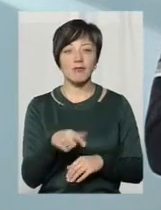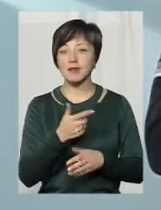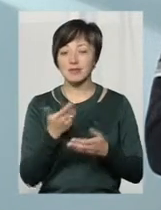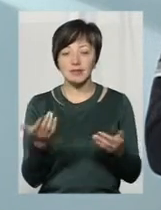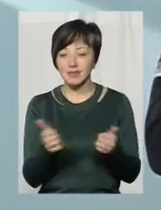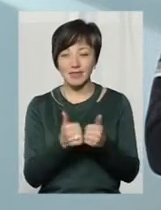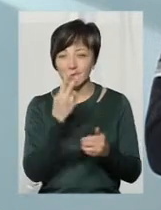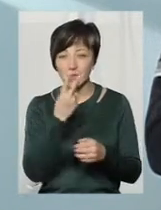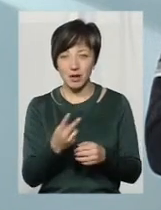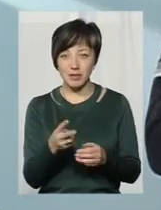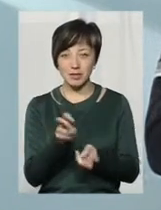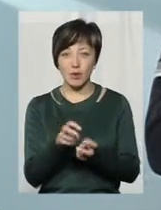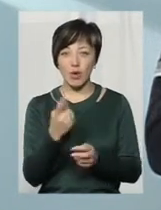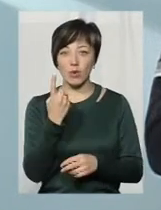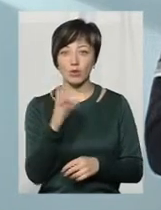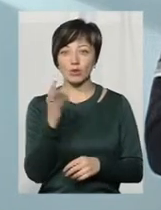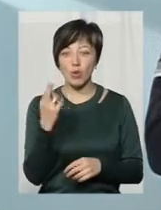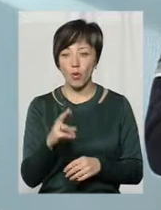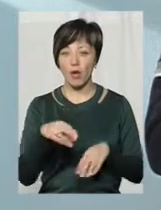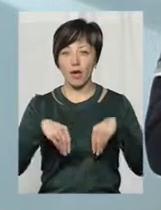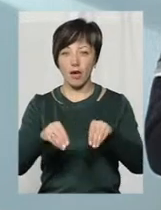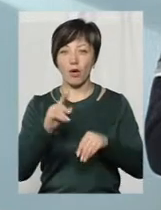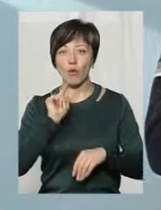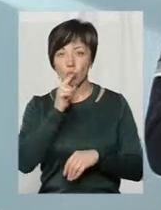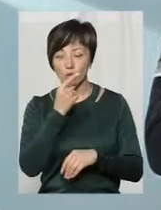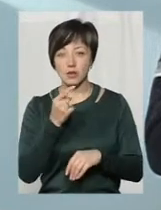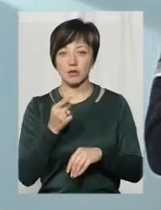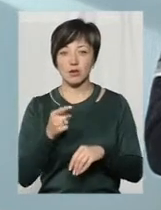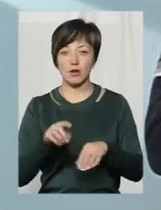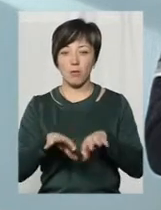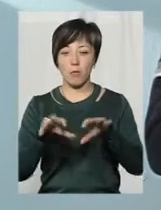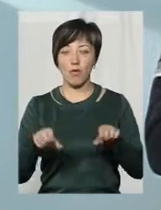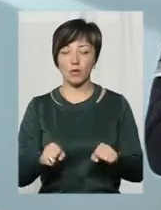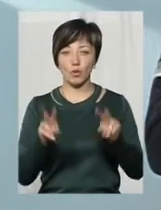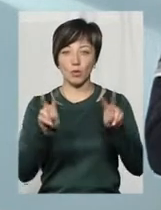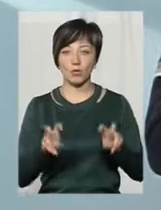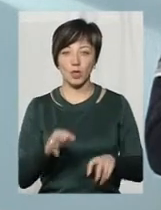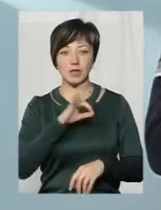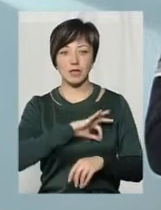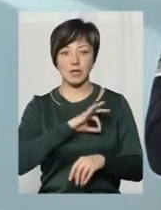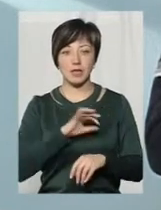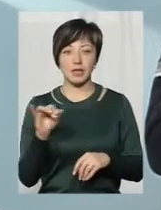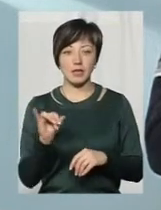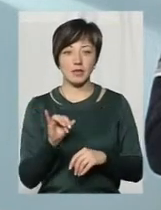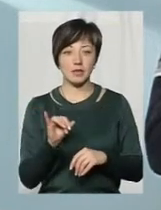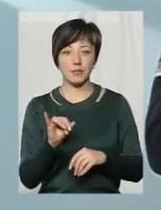немає, тільки одня соя чи кукуруза, монокультури, експлуатація. І